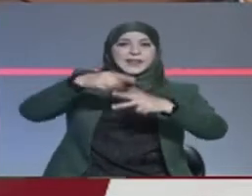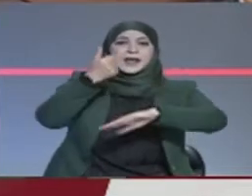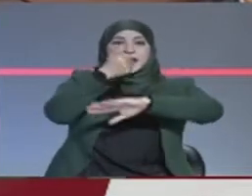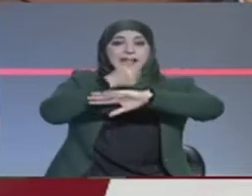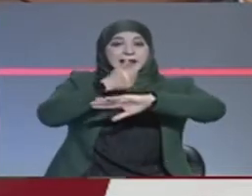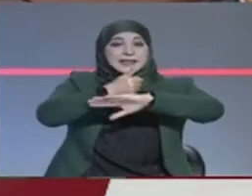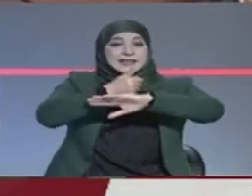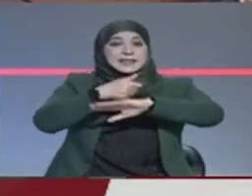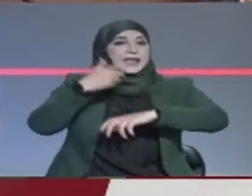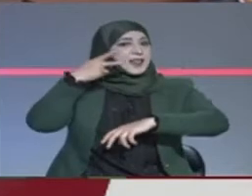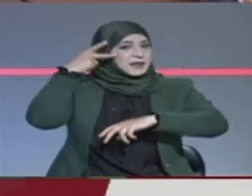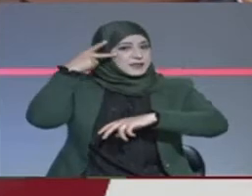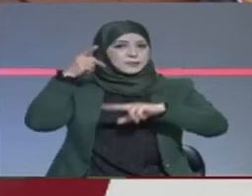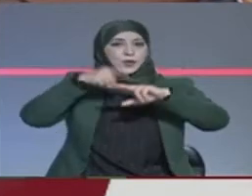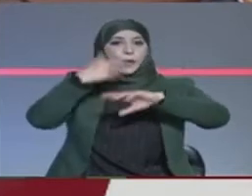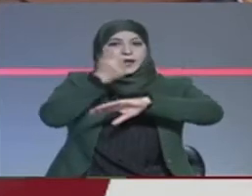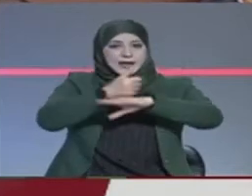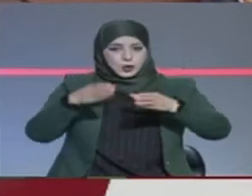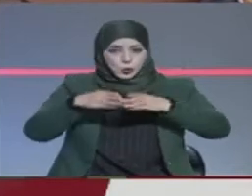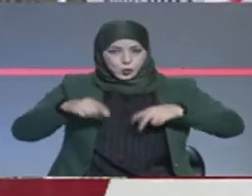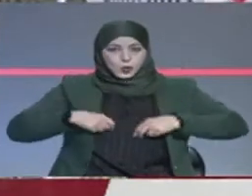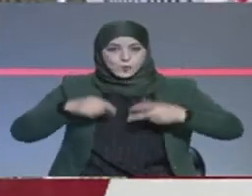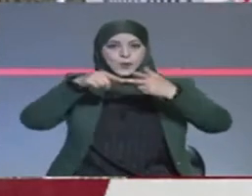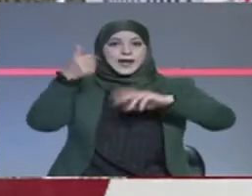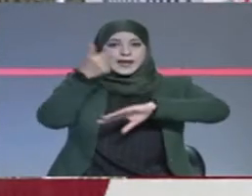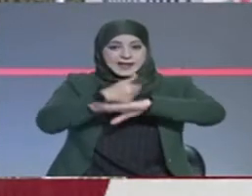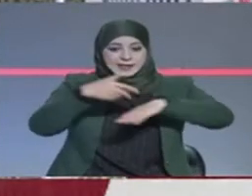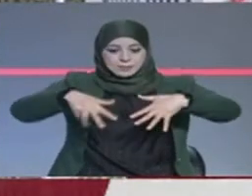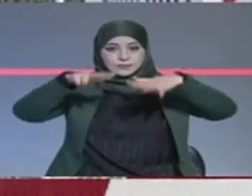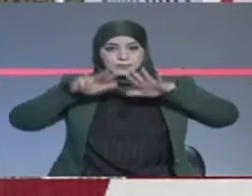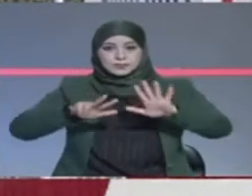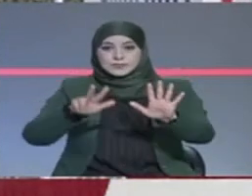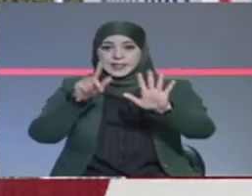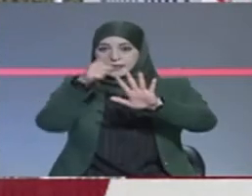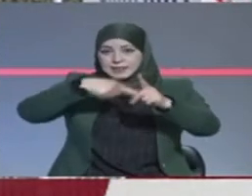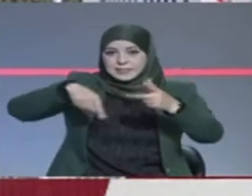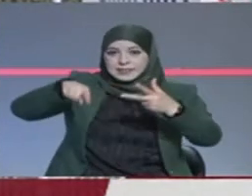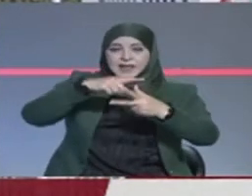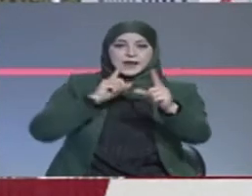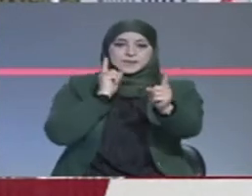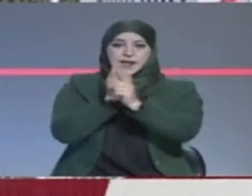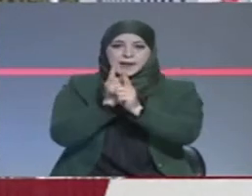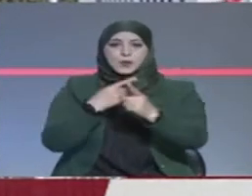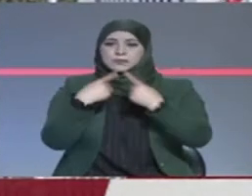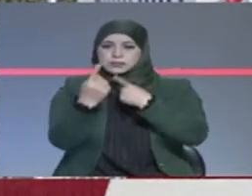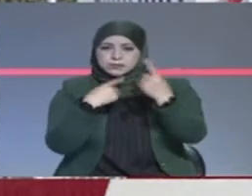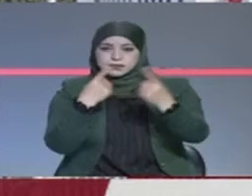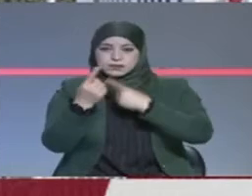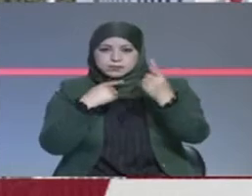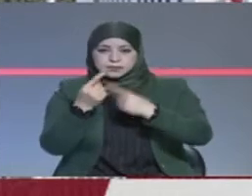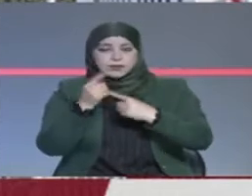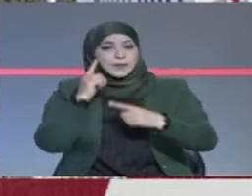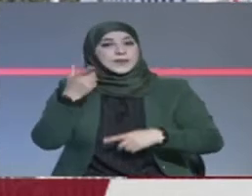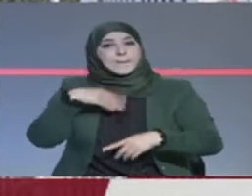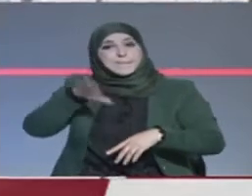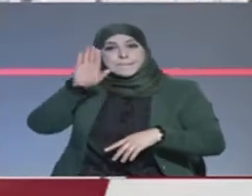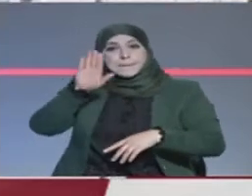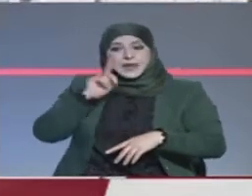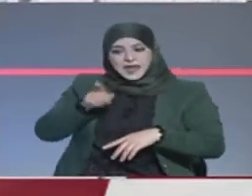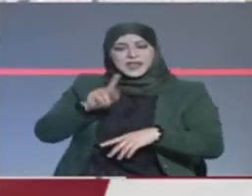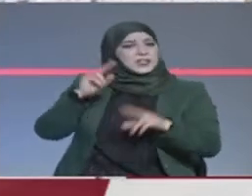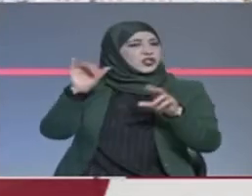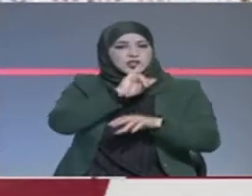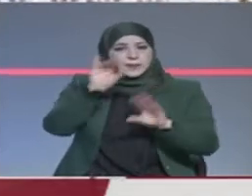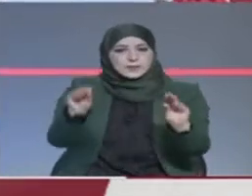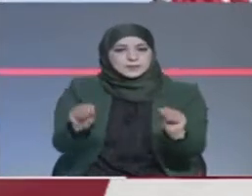لحل حالة الأزمة مبادرة تصنف وفق مراقبين بأنها ولدت ميتة ولن تكون بداية حل